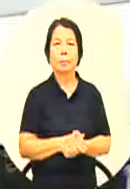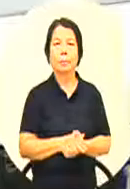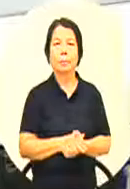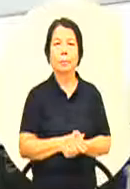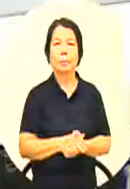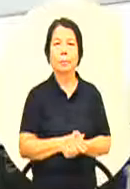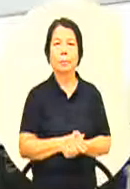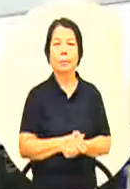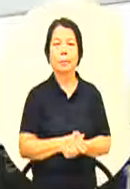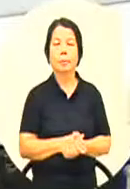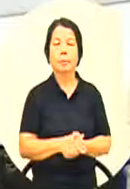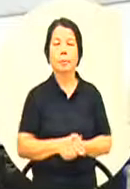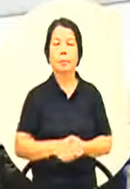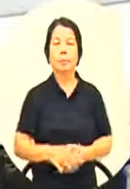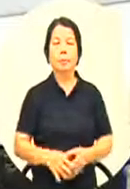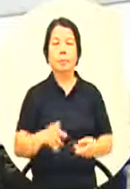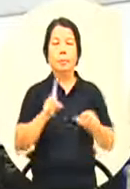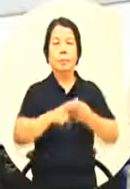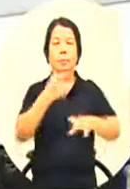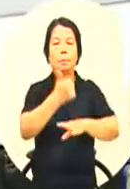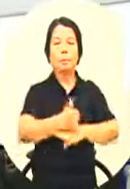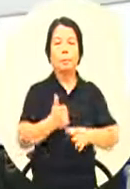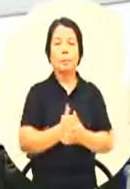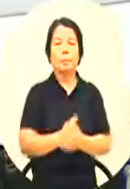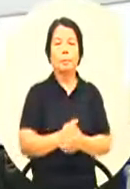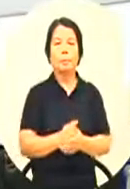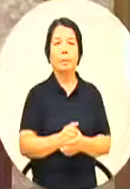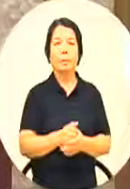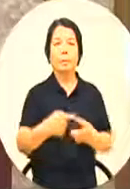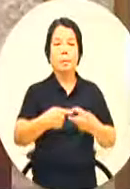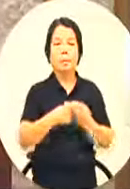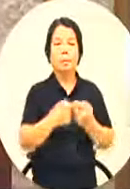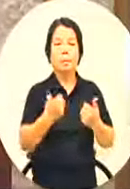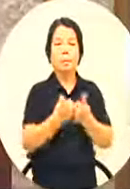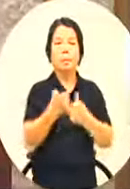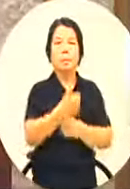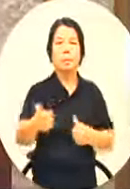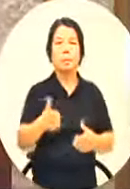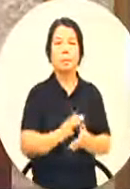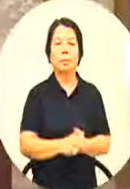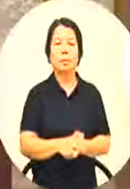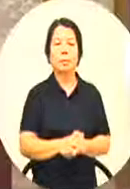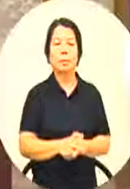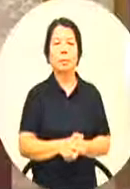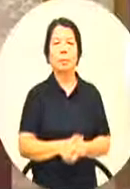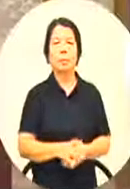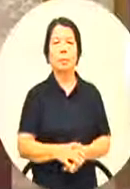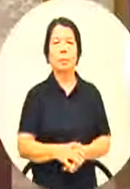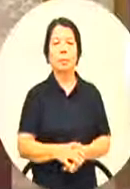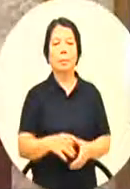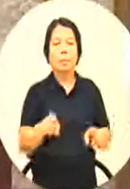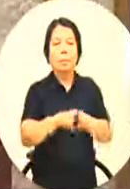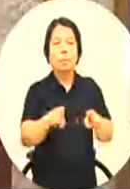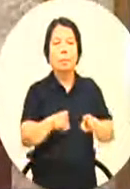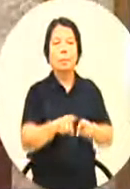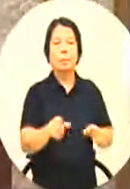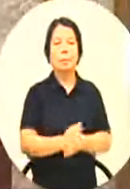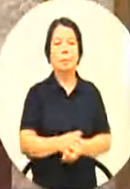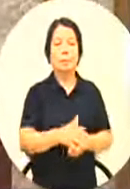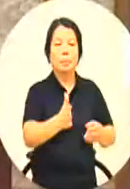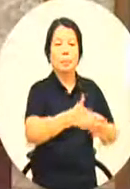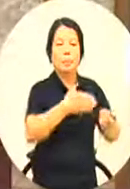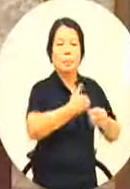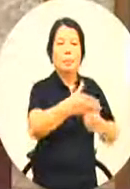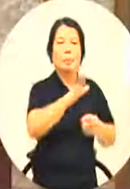好 主席还有黎元那我们是有聊 那个桌球的话